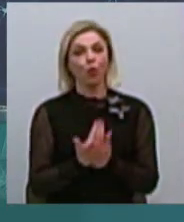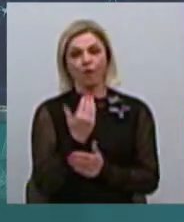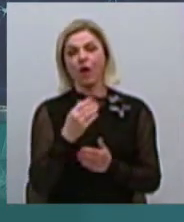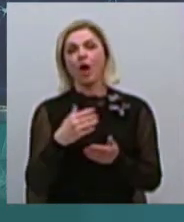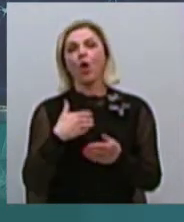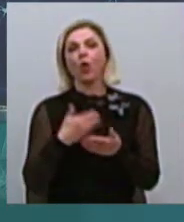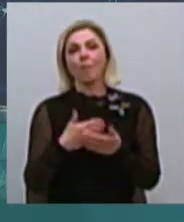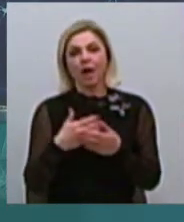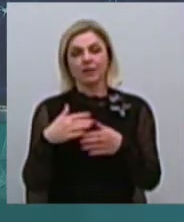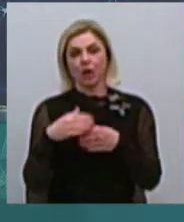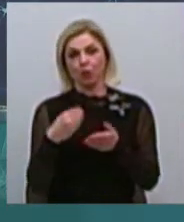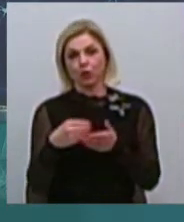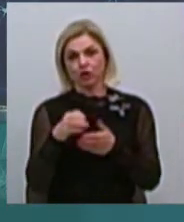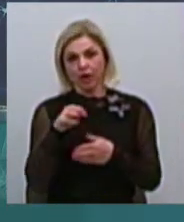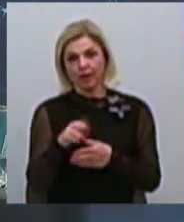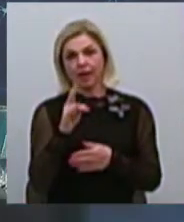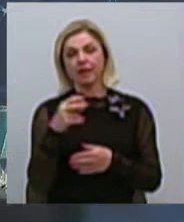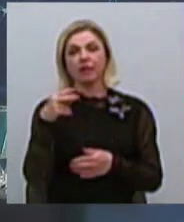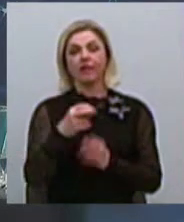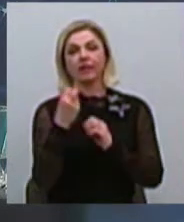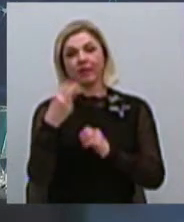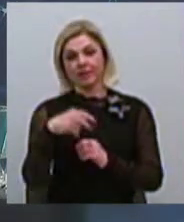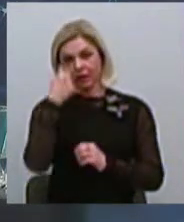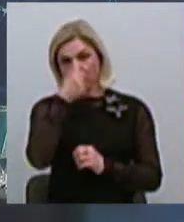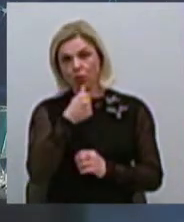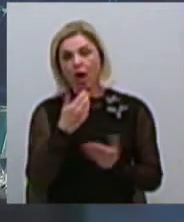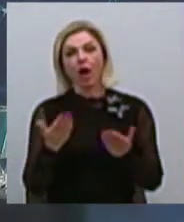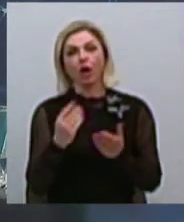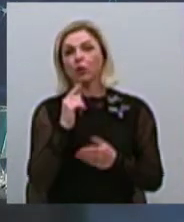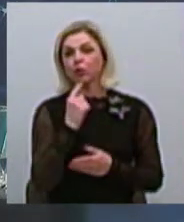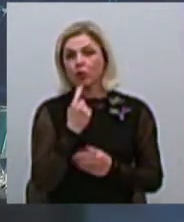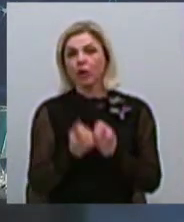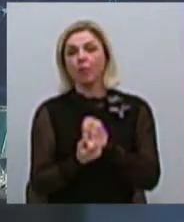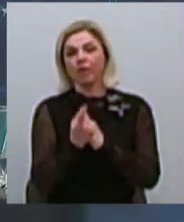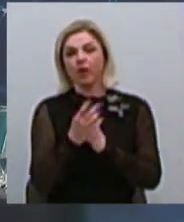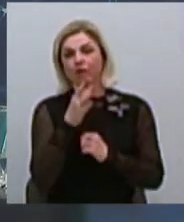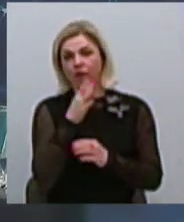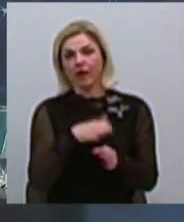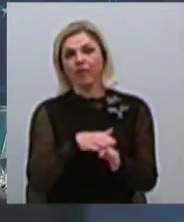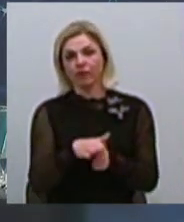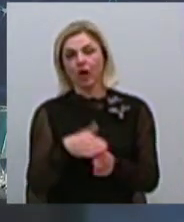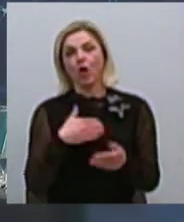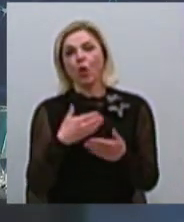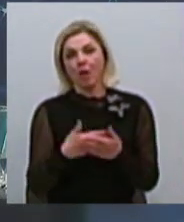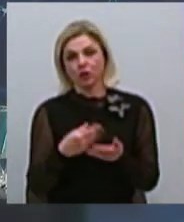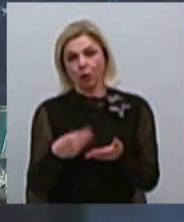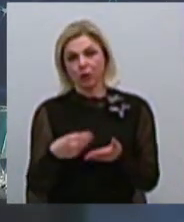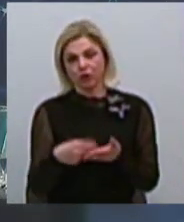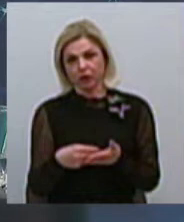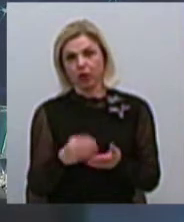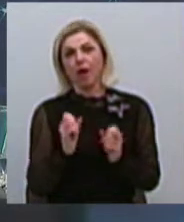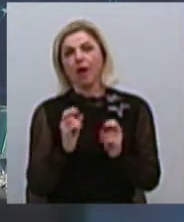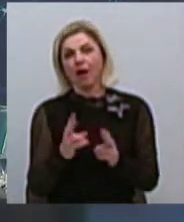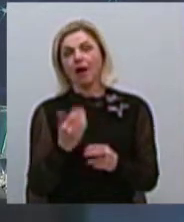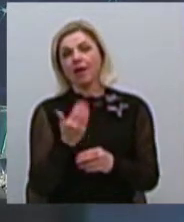міста Миколаєва на 2020 рік? Які труднощі виникають під час реалізації громадського бюджету? Та